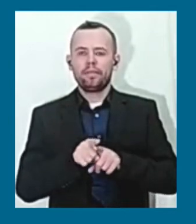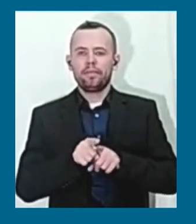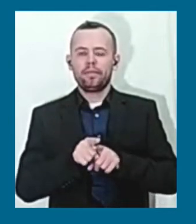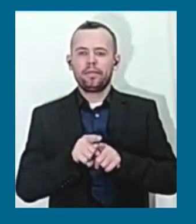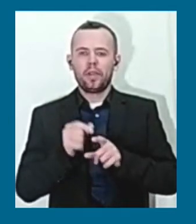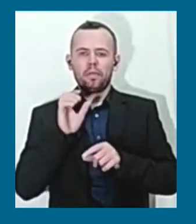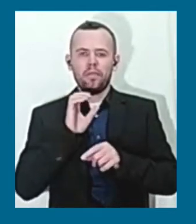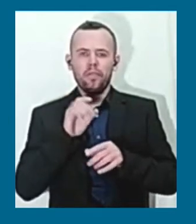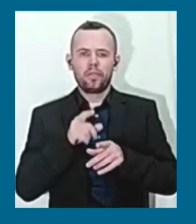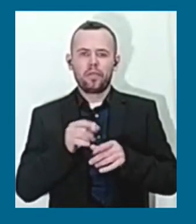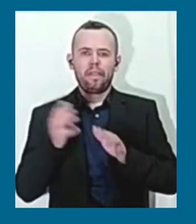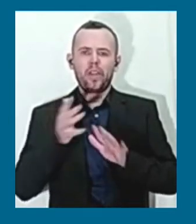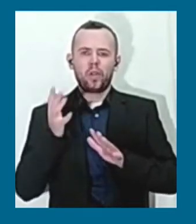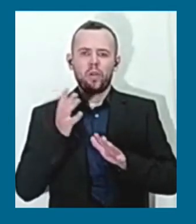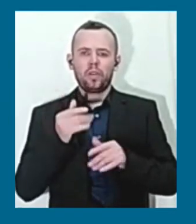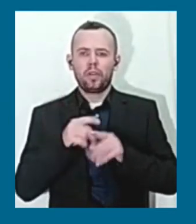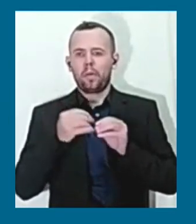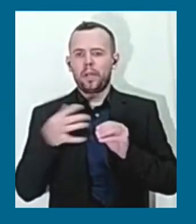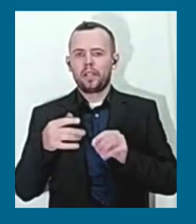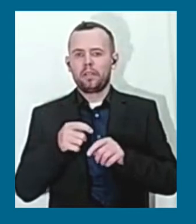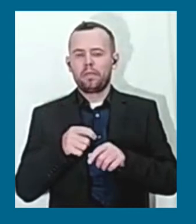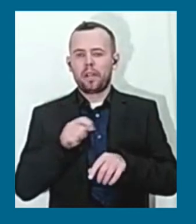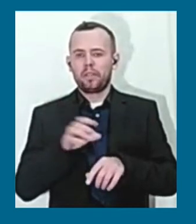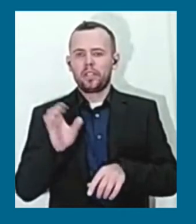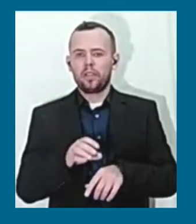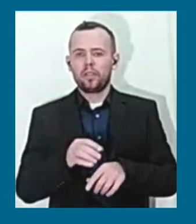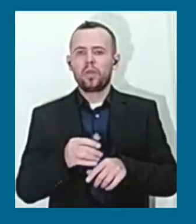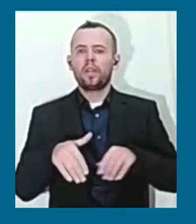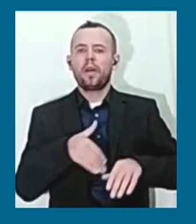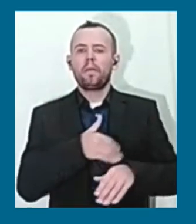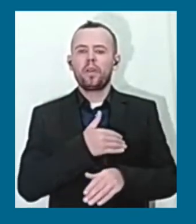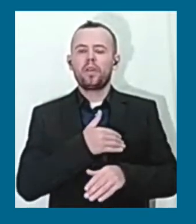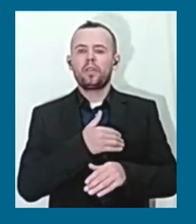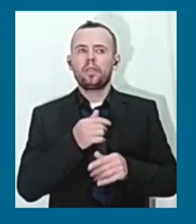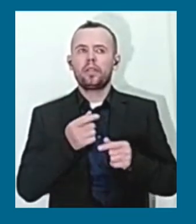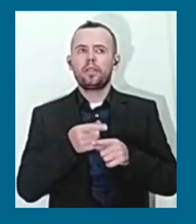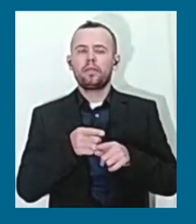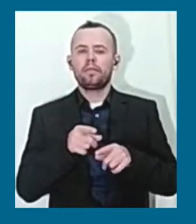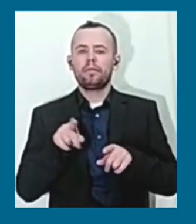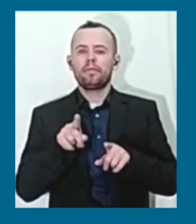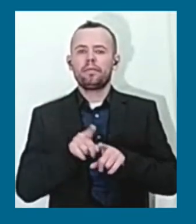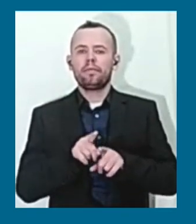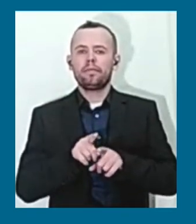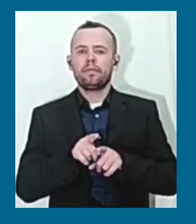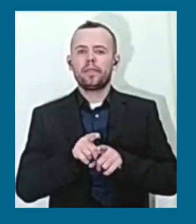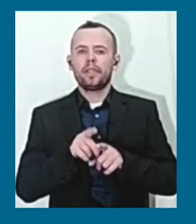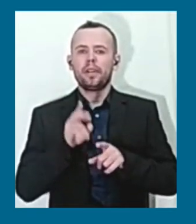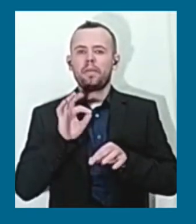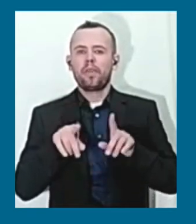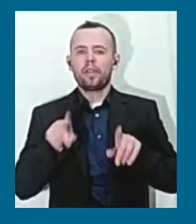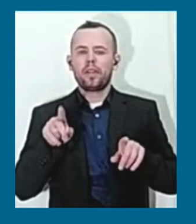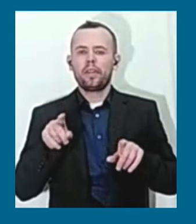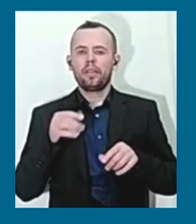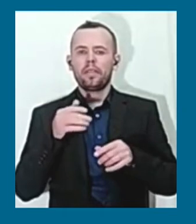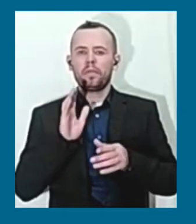15-20 метрів в секунду. Температурний фон вночі буде суставляти, складає, 24